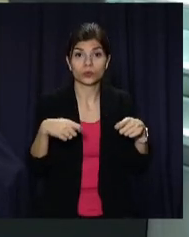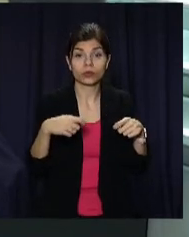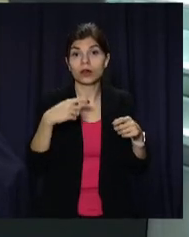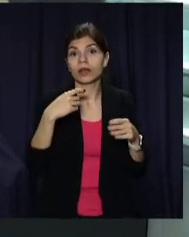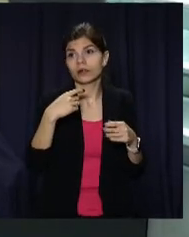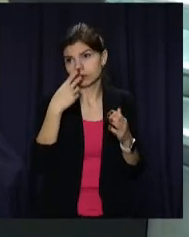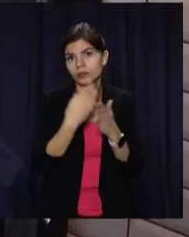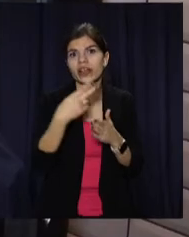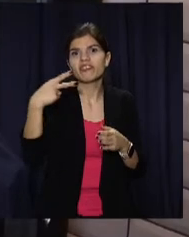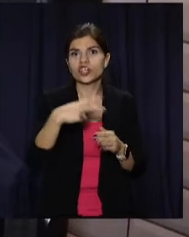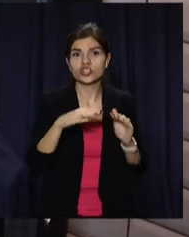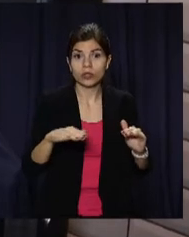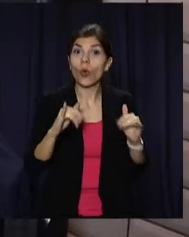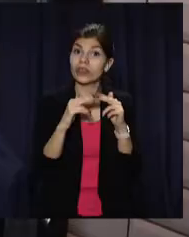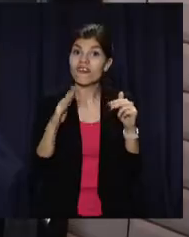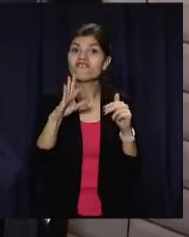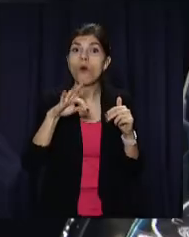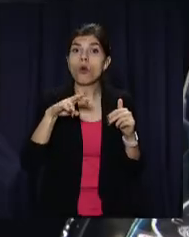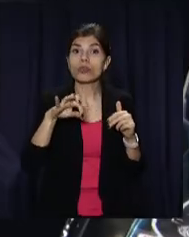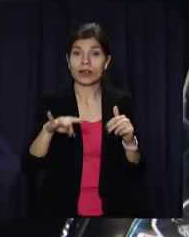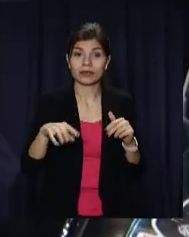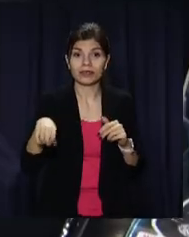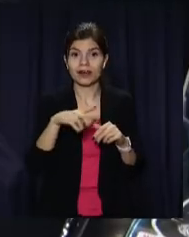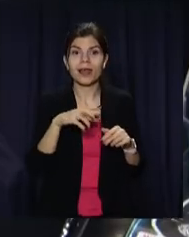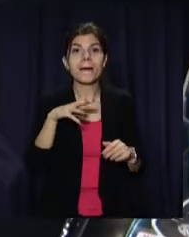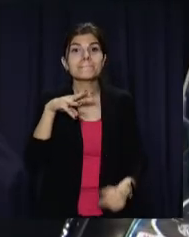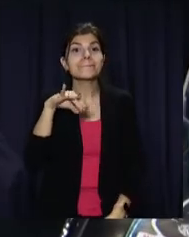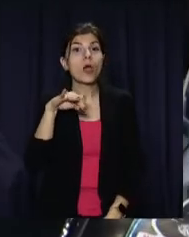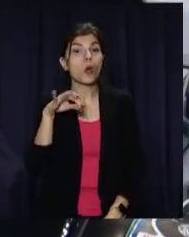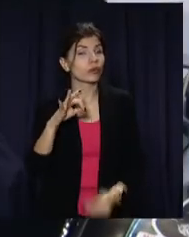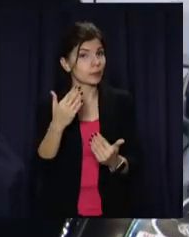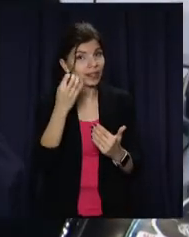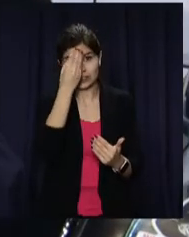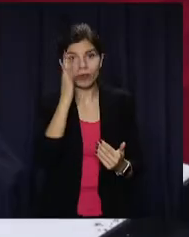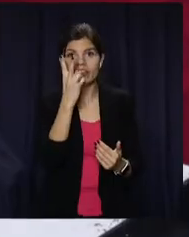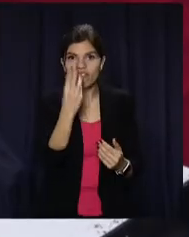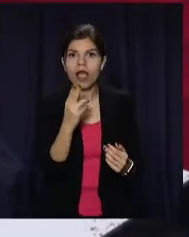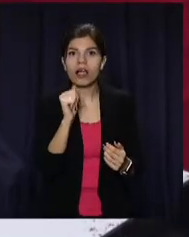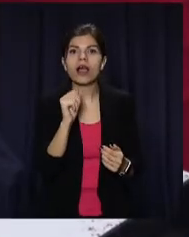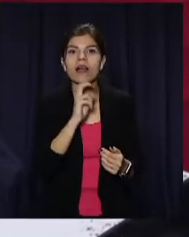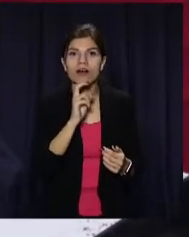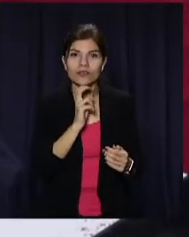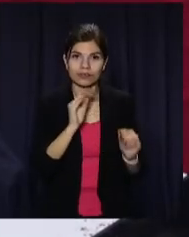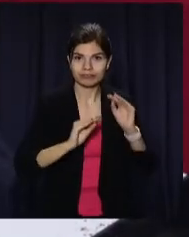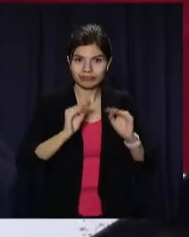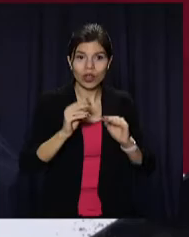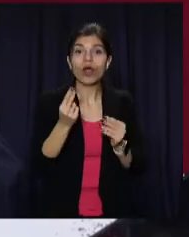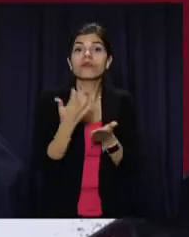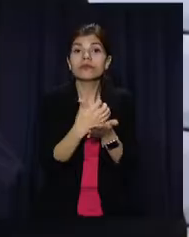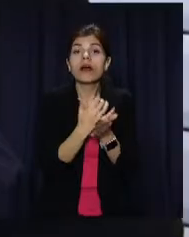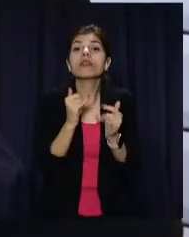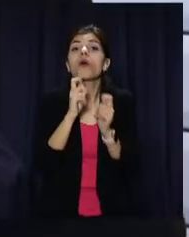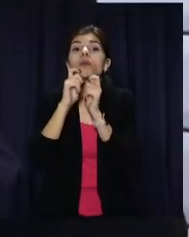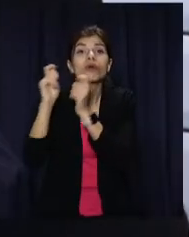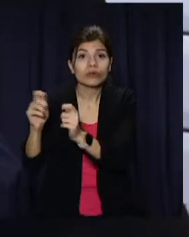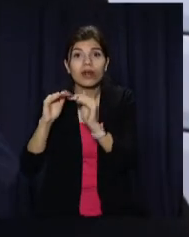тисячі дітлахів. У Дніпрі волонтери благодійної акції «Миколай про тебе не забуде» два дні поспіль варили каву. Таким образом, собрали деньги на подарки